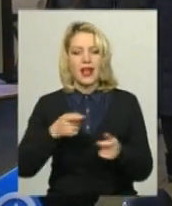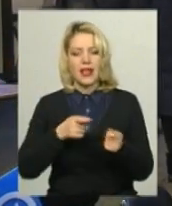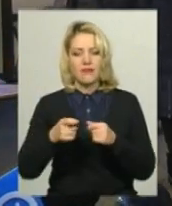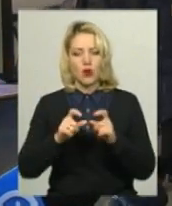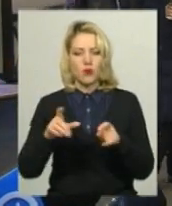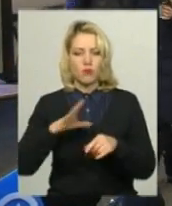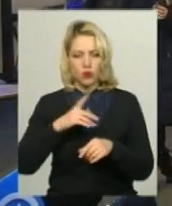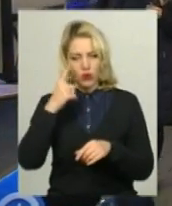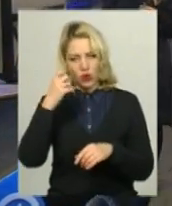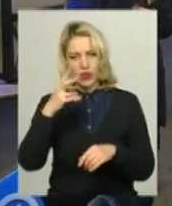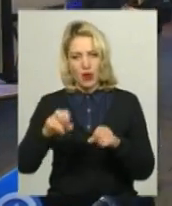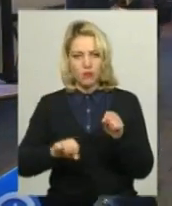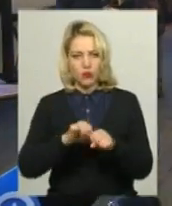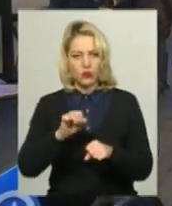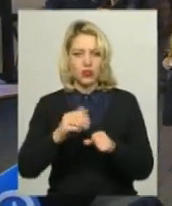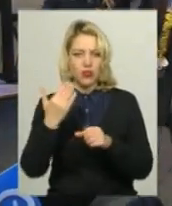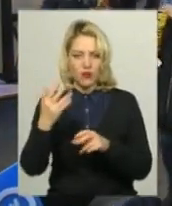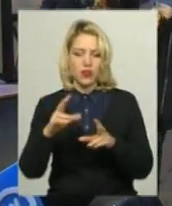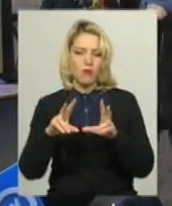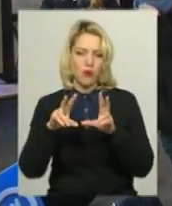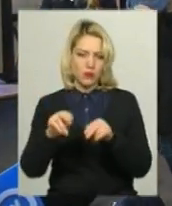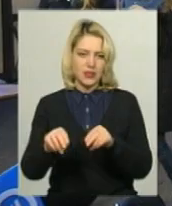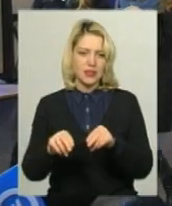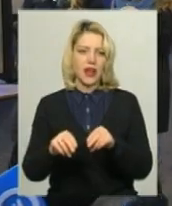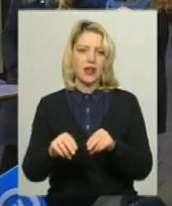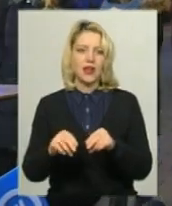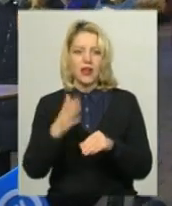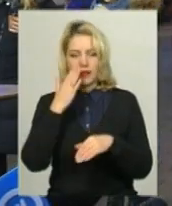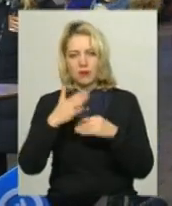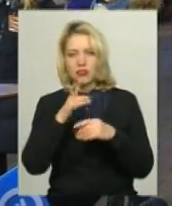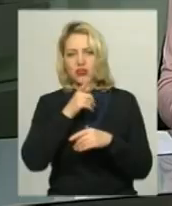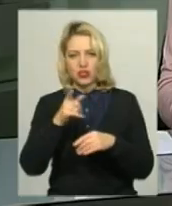порушеннях і вони пообіцяли усунути їх найближчі терміни.